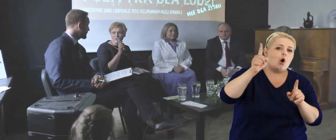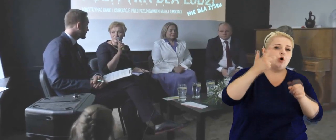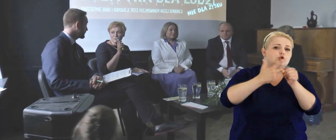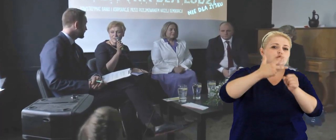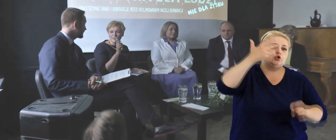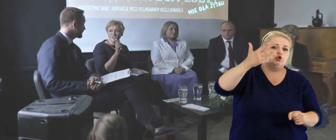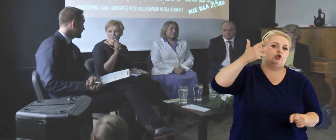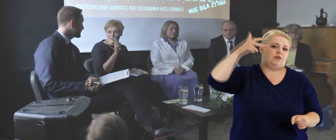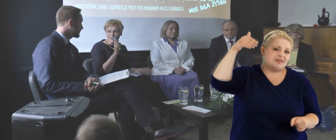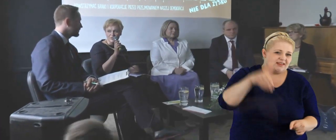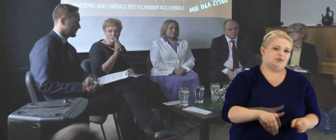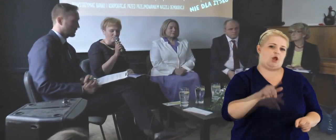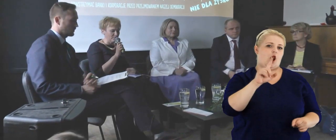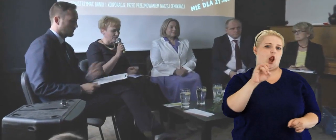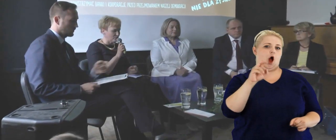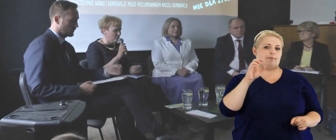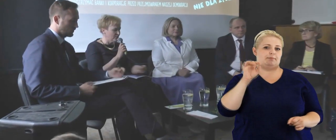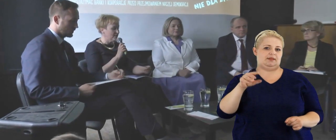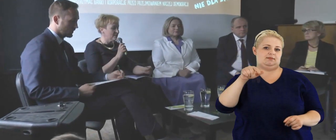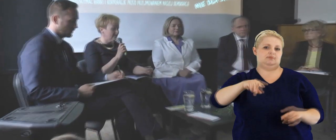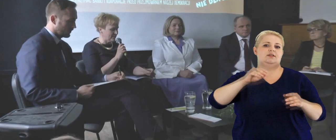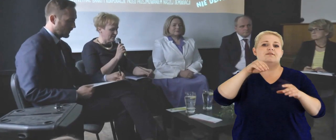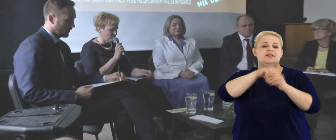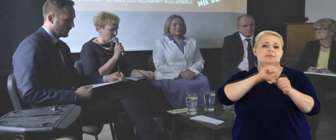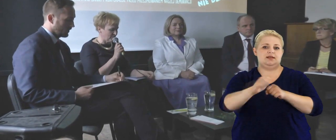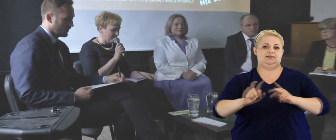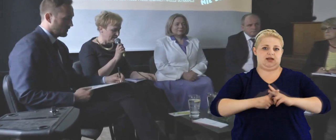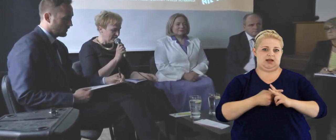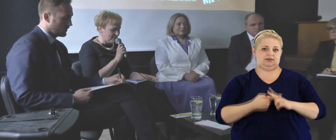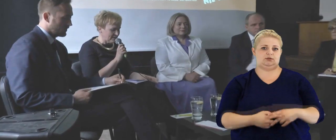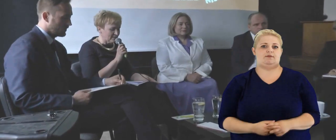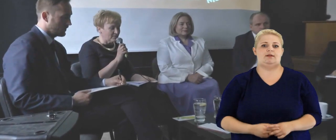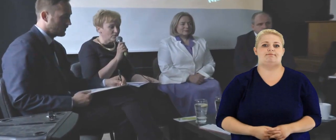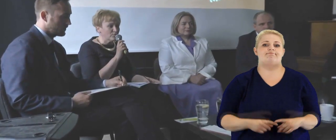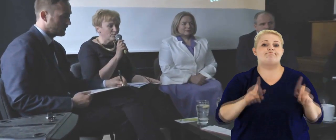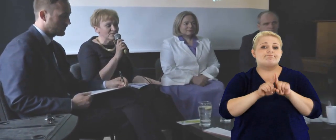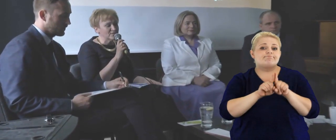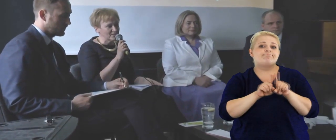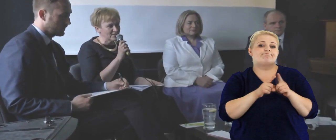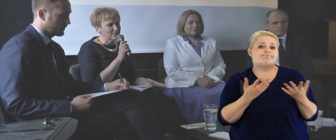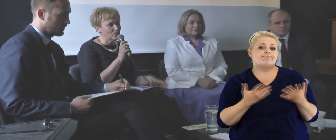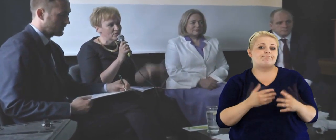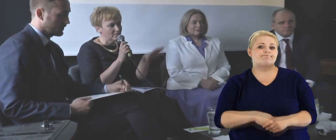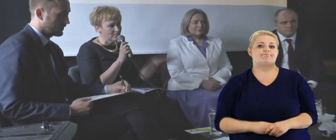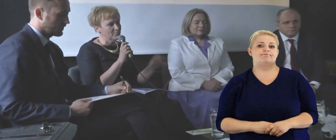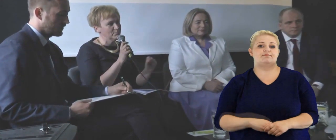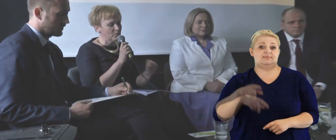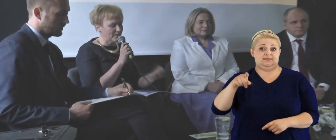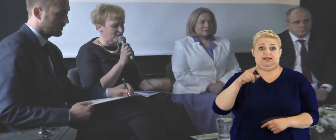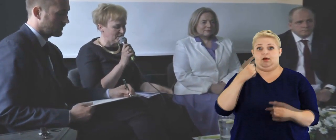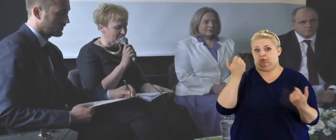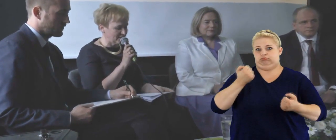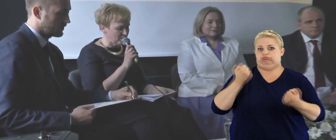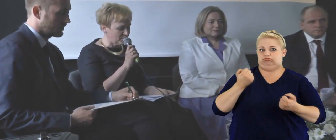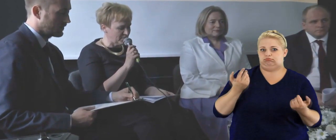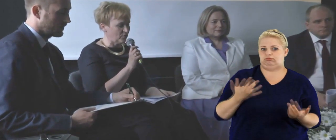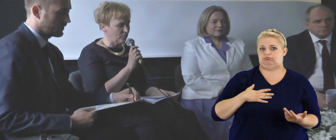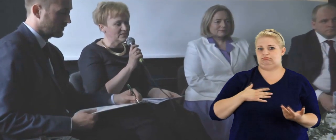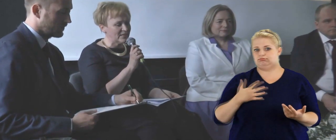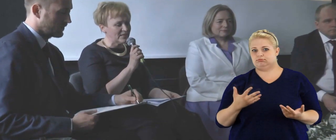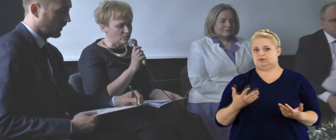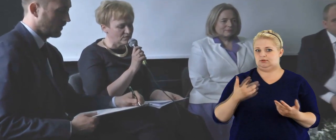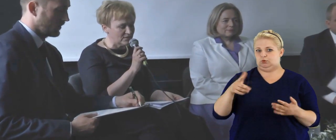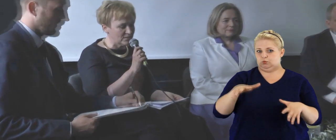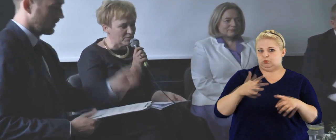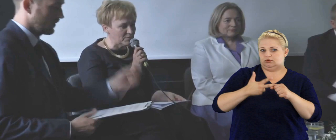ponad 30, prawie 3 tysiące lobbystów zarejestrowanych. No i właśnie, z jednej strony podaje się takie liczby,